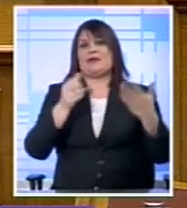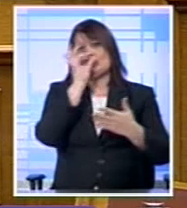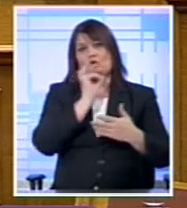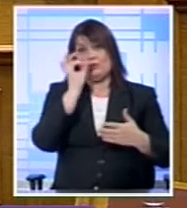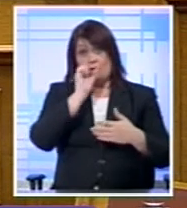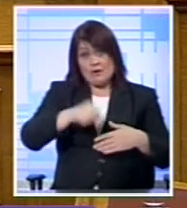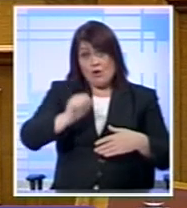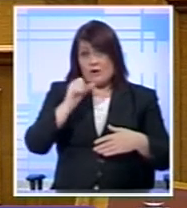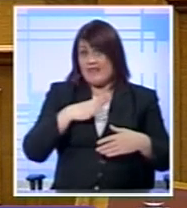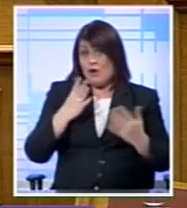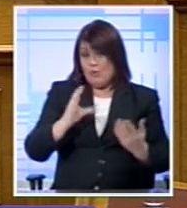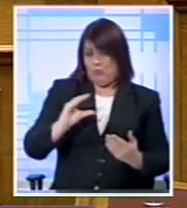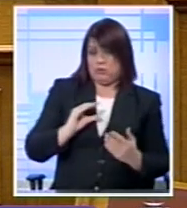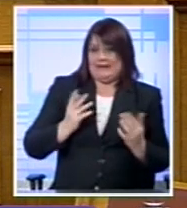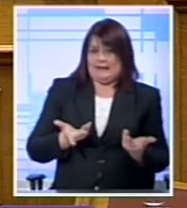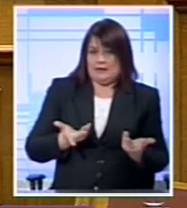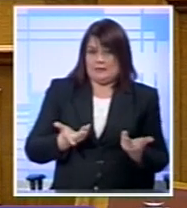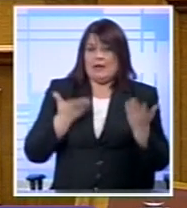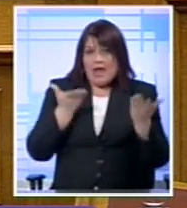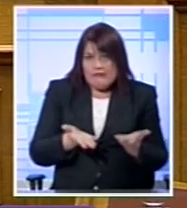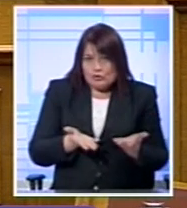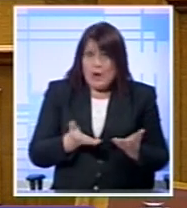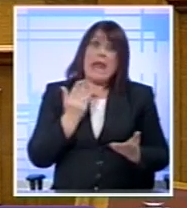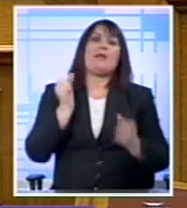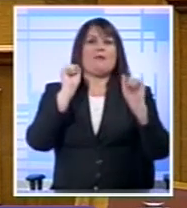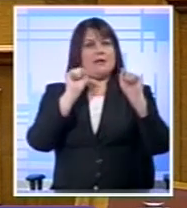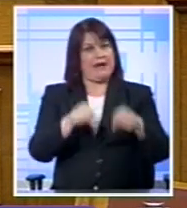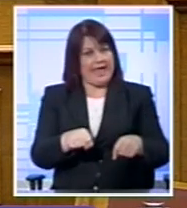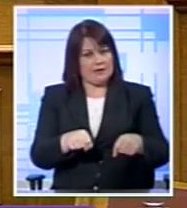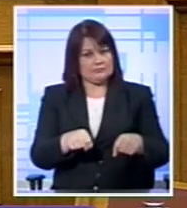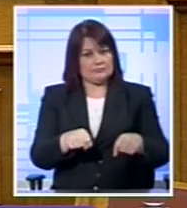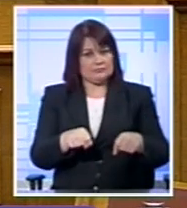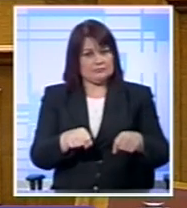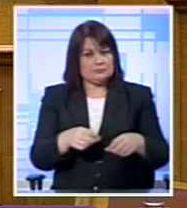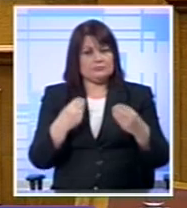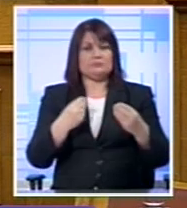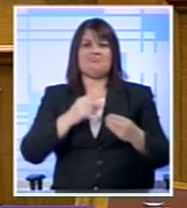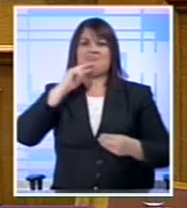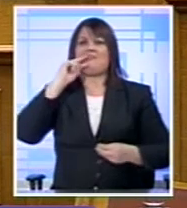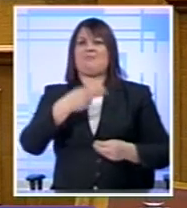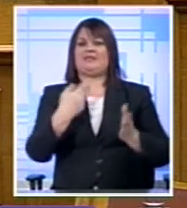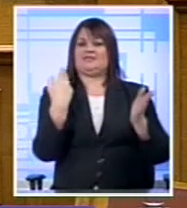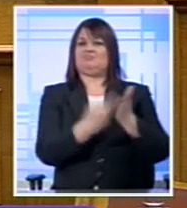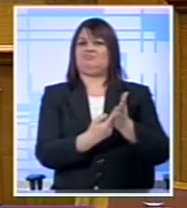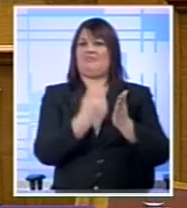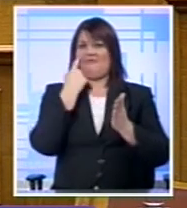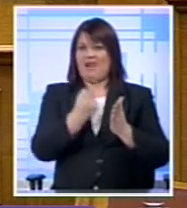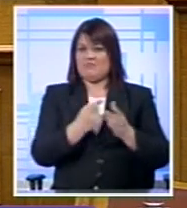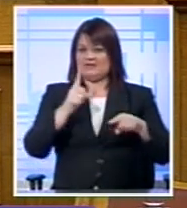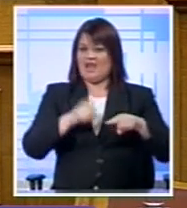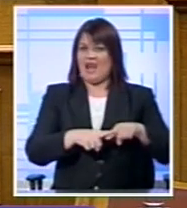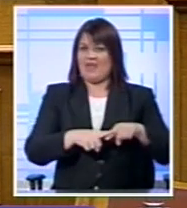Με την θετική του έκφαση Το δημοψήφισμα Θα ήταν η καλύτερη απάντηση Σε όλα τα σενάρια